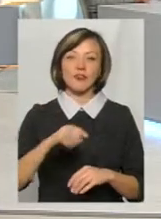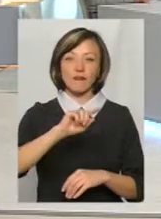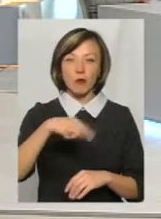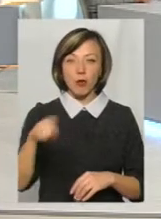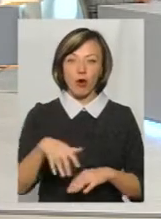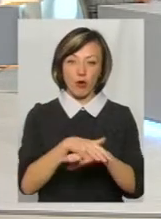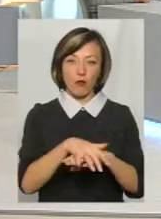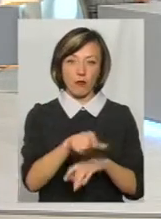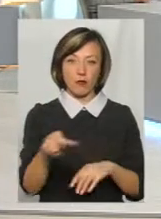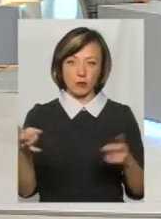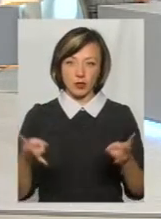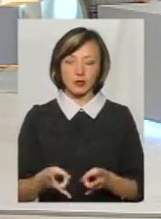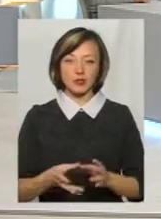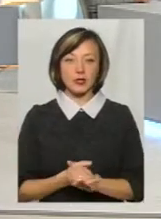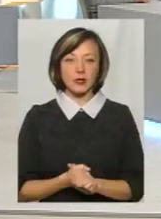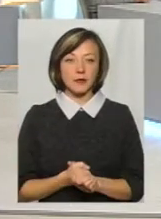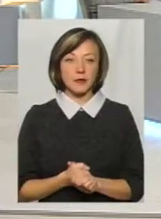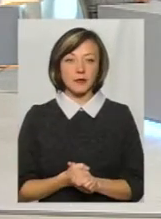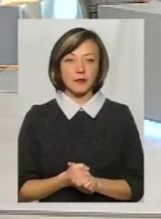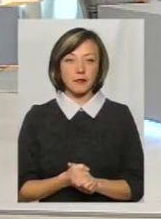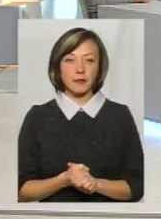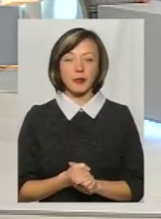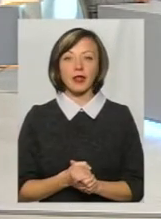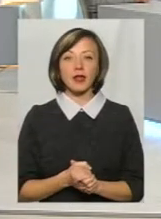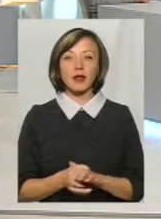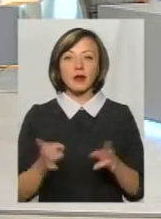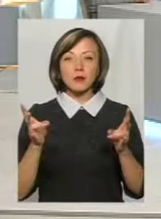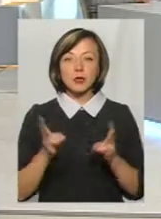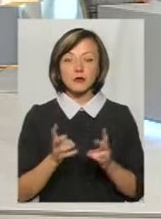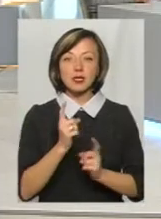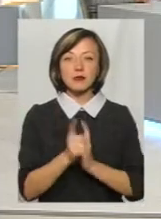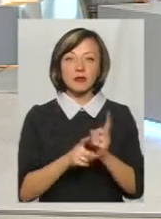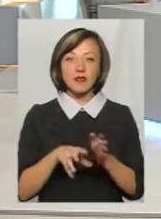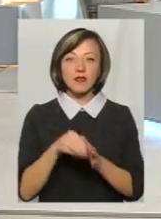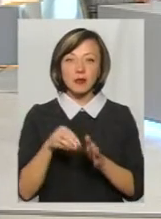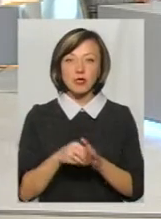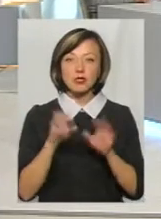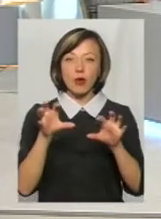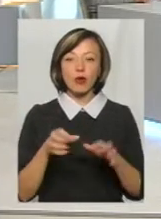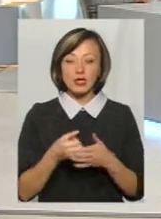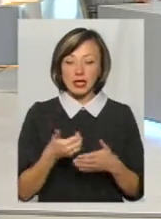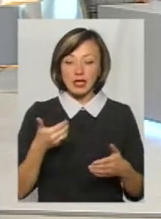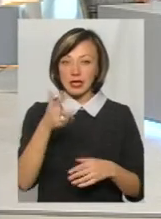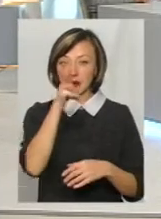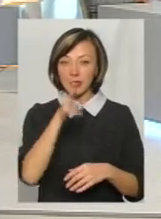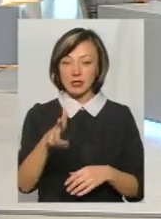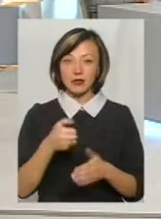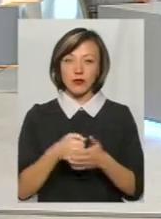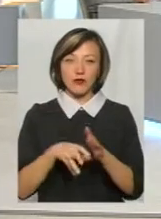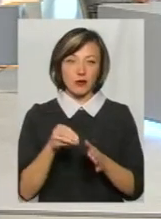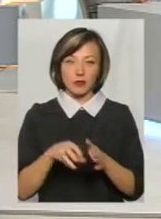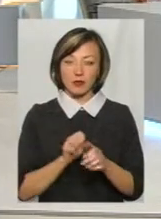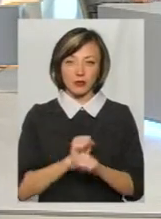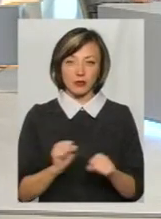числі. І я би ще додав ключове, що не потрібно змінювати виборче законодавство за дві місяці до виборів. У нас постійна така практика.